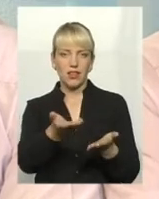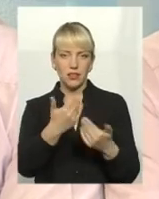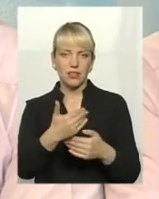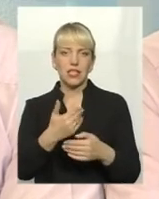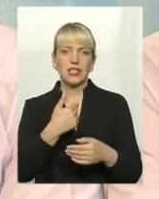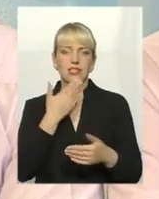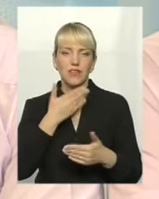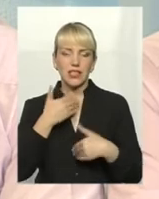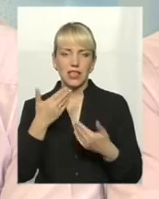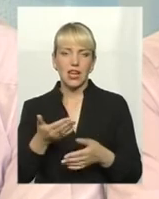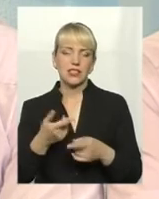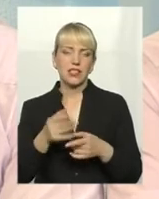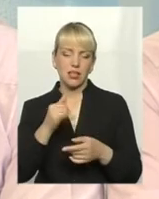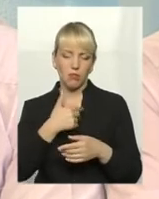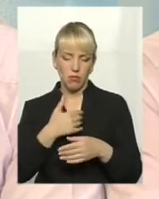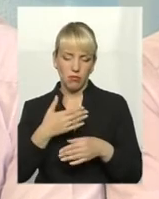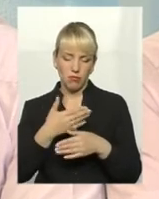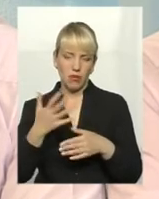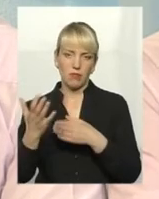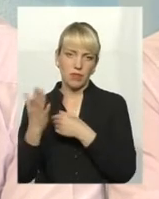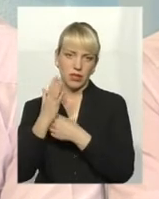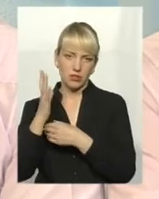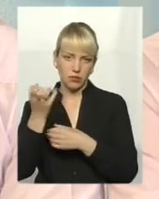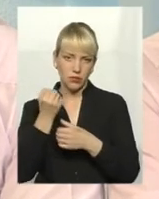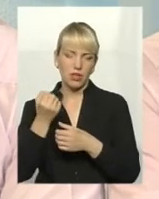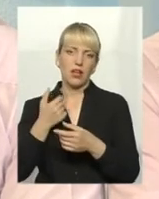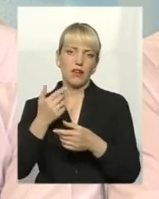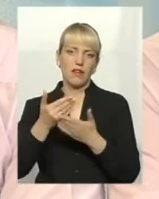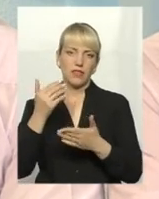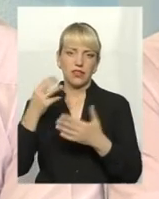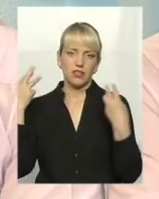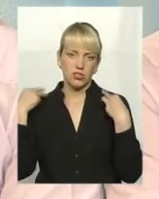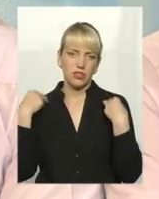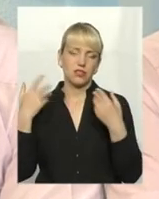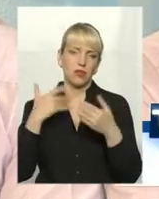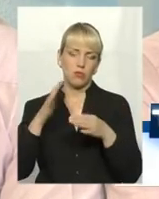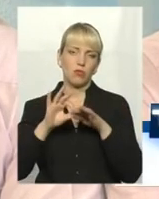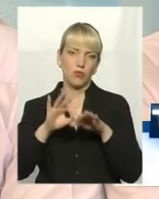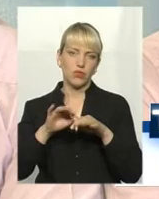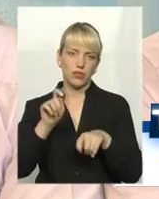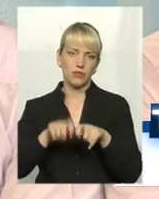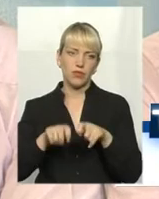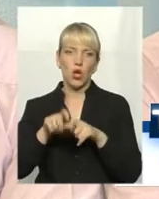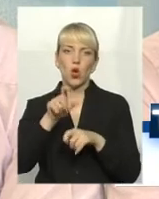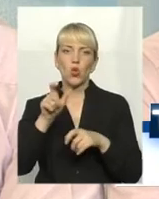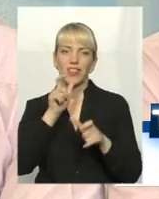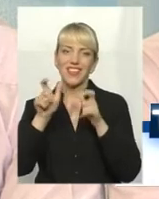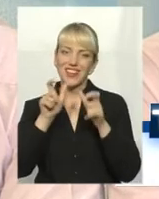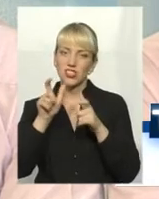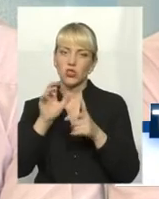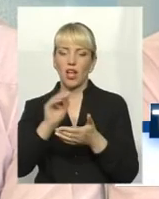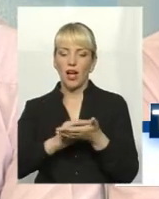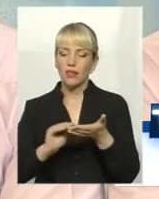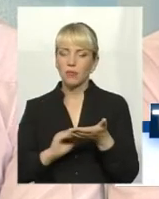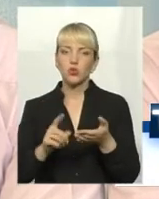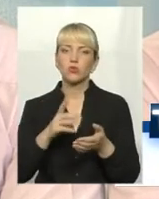органу, від Державної екологічної інспекції на проведення перевірки і згідно з чином законодавства проводне перевірку. людина отут кричать, а звернутися до нас, написати не